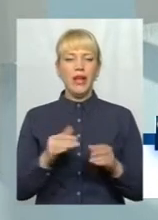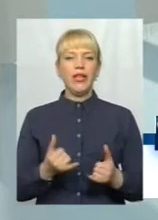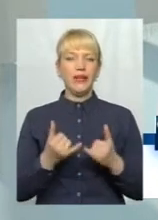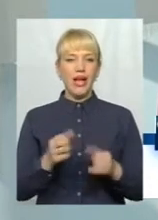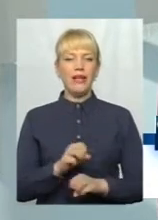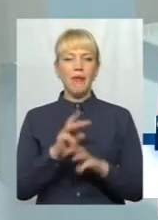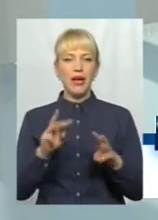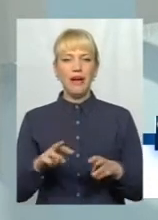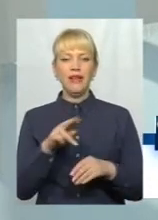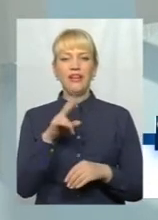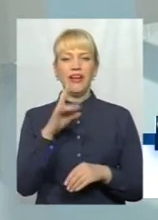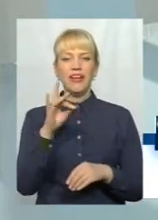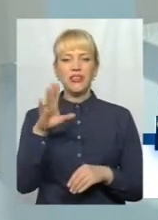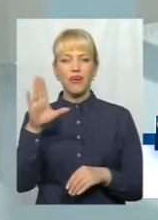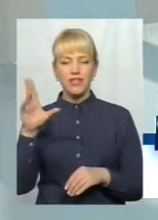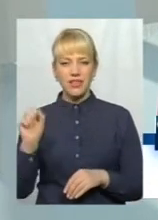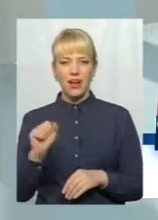Дністровської ГЕС.